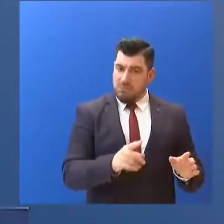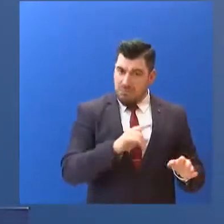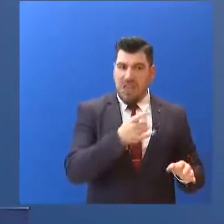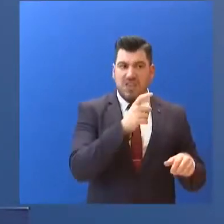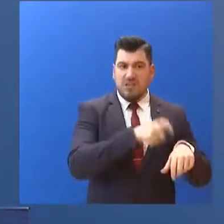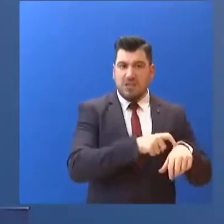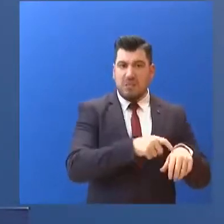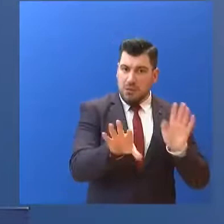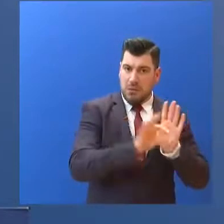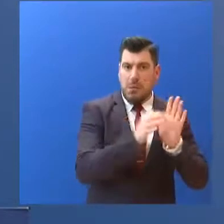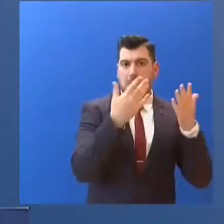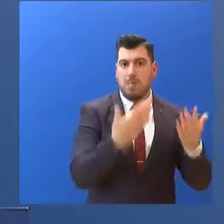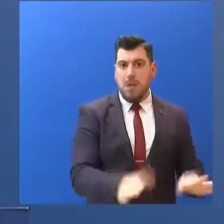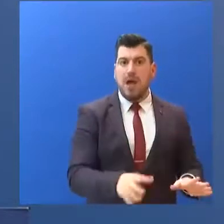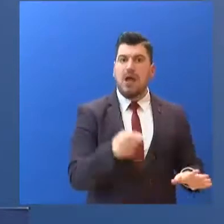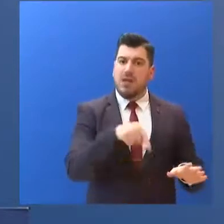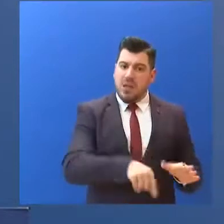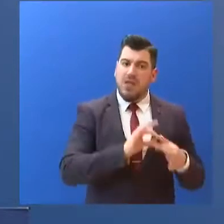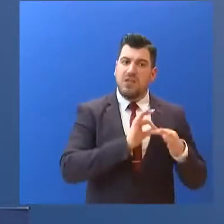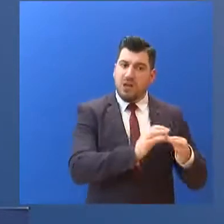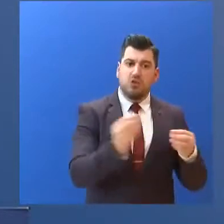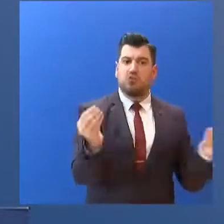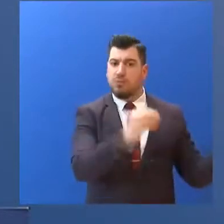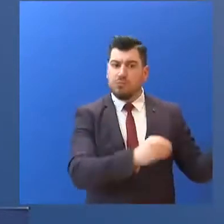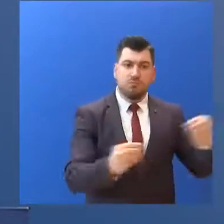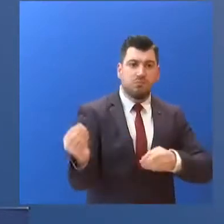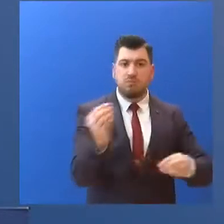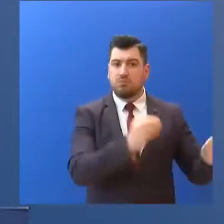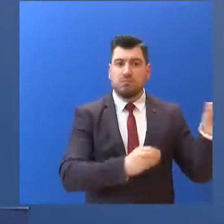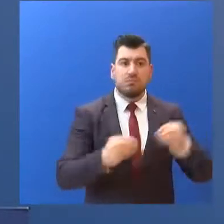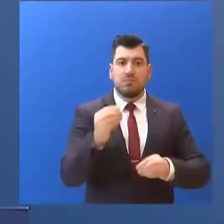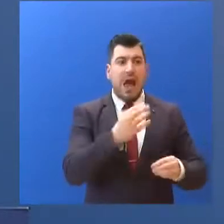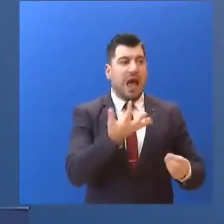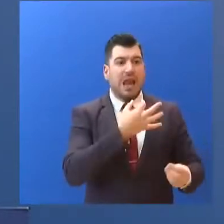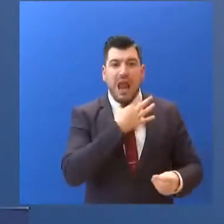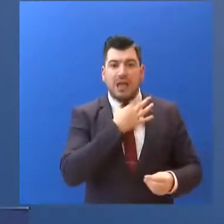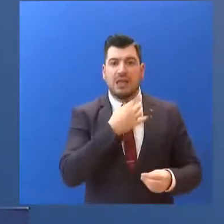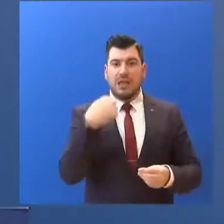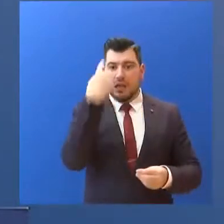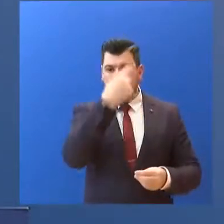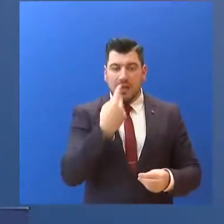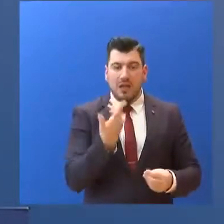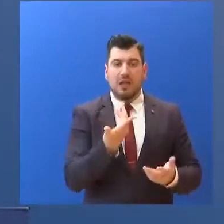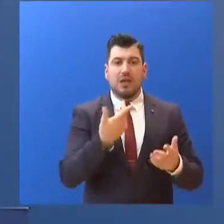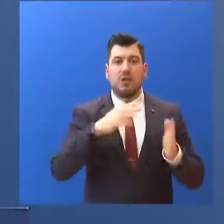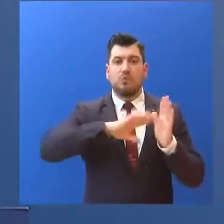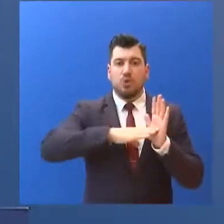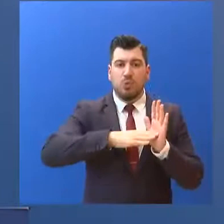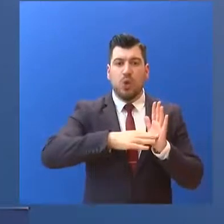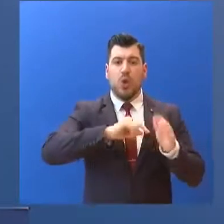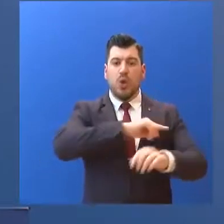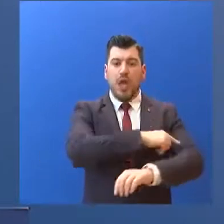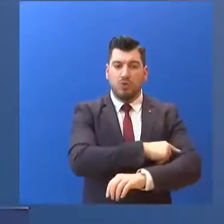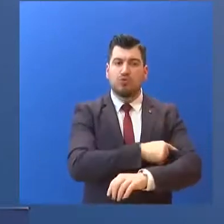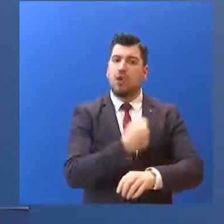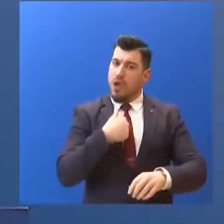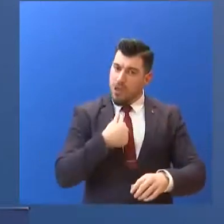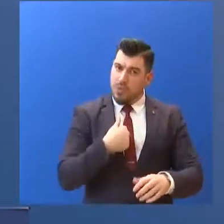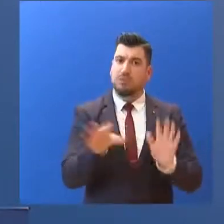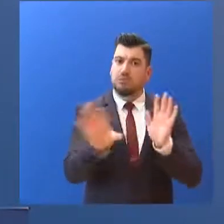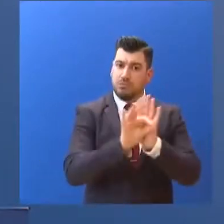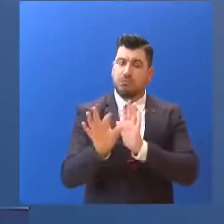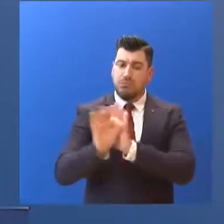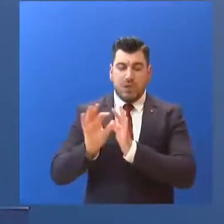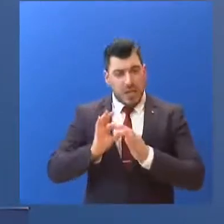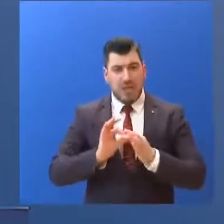και θα συνεχίσουμε το επόμενο διάστημα... να στελεχώνουμε με το προσωπικό που χρειάζεται... νοσηλευτικό και ιατρικό... τις μονάδες εντατικής θεραπείας... και τα νοσοκομεία μας... και τις